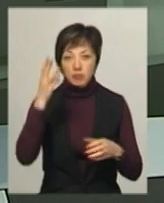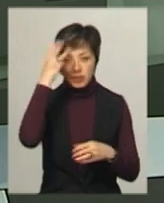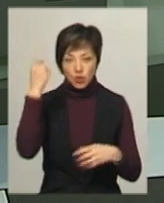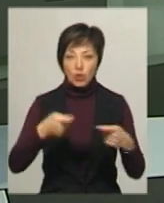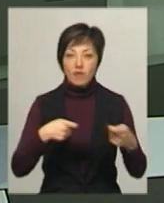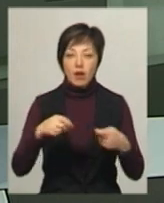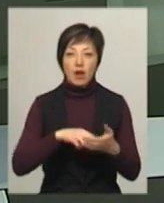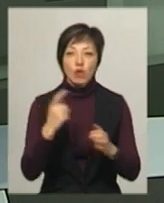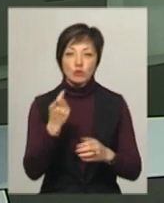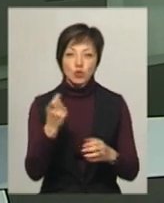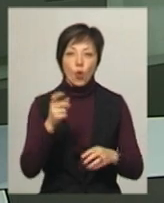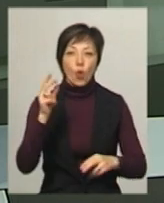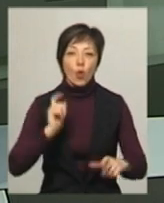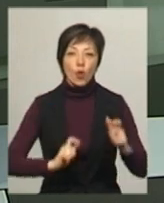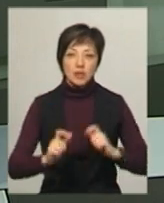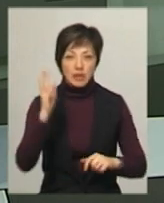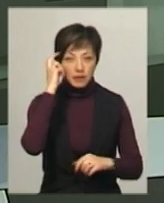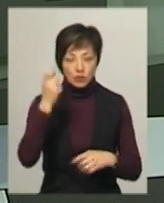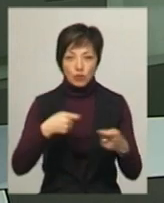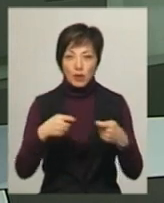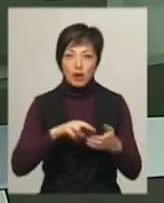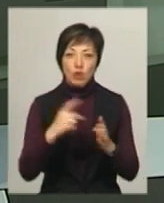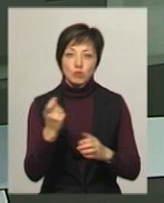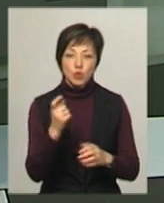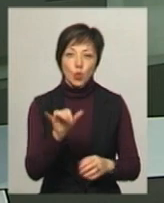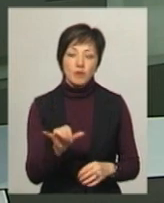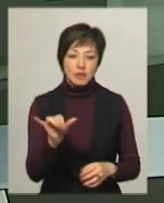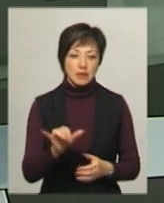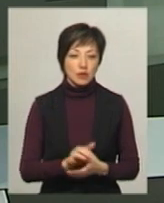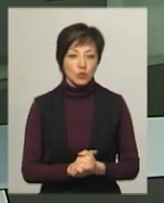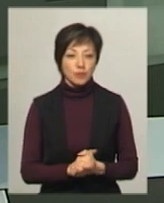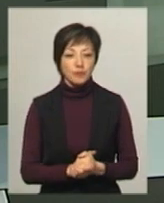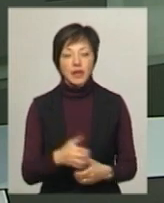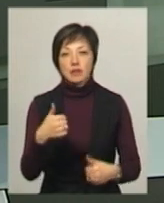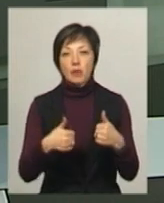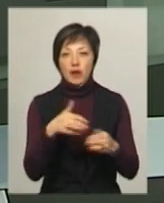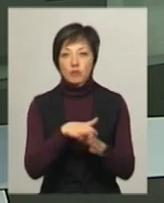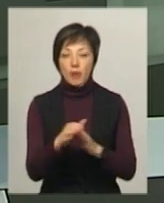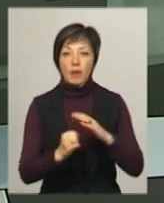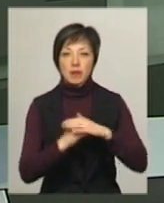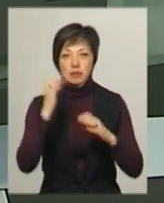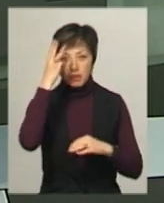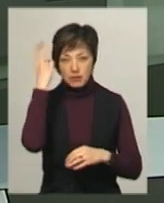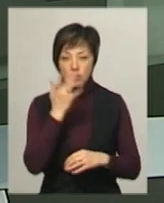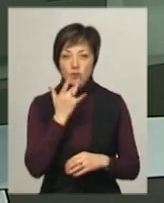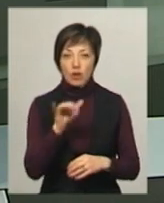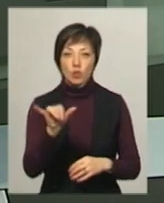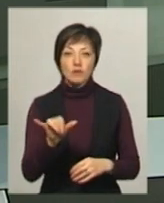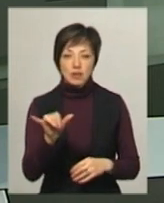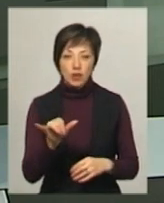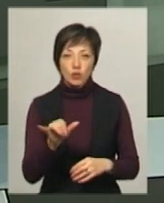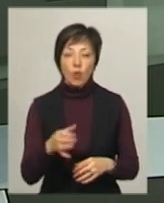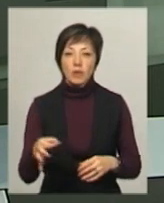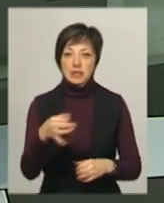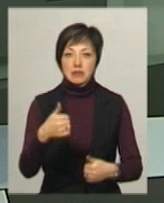торговельно-економічного коледжу Київського торговельно-економічного університету. Змагання відбувалися на базі Хмельницького національного університету.